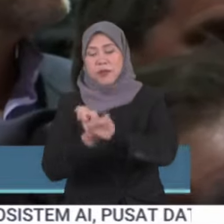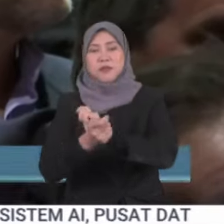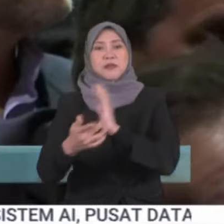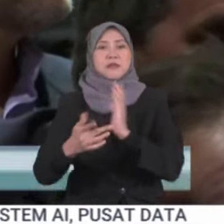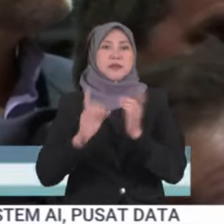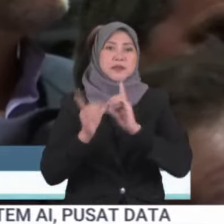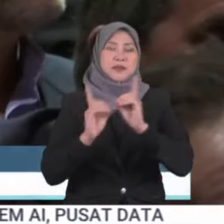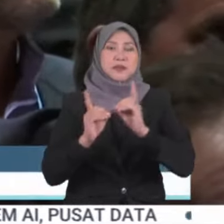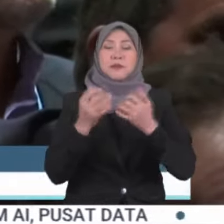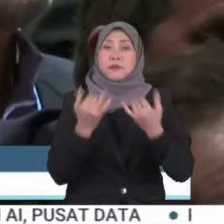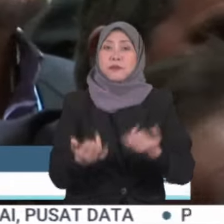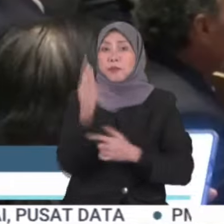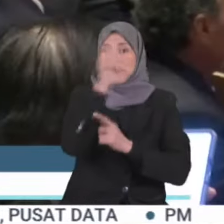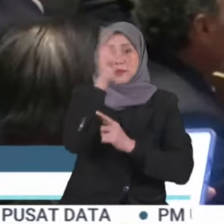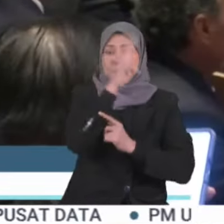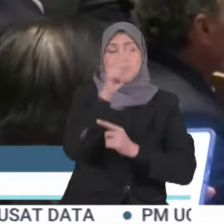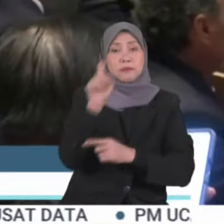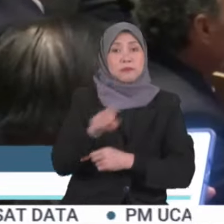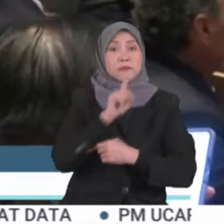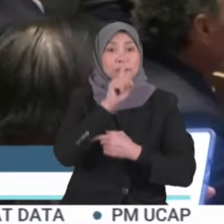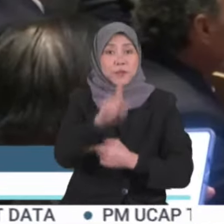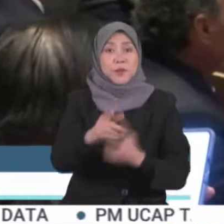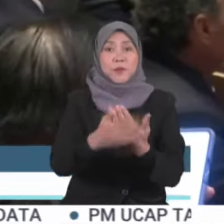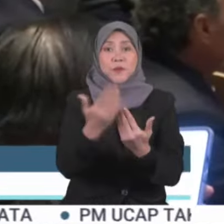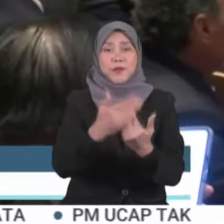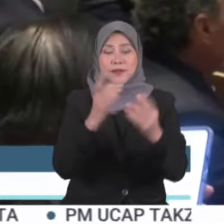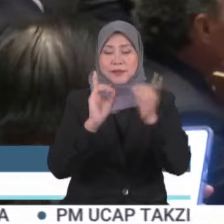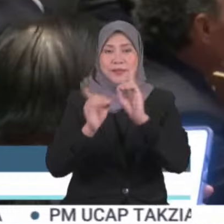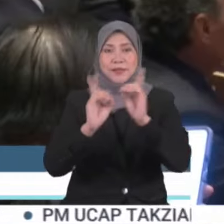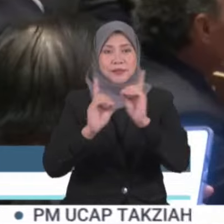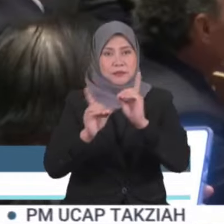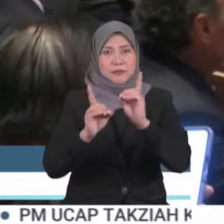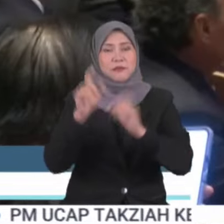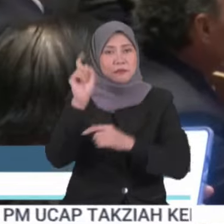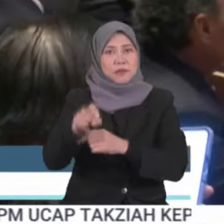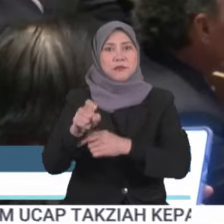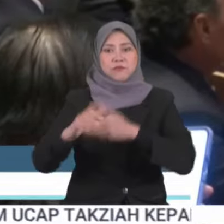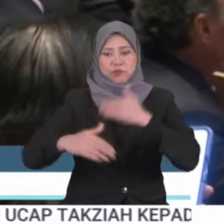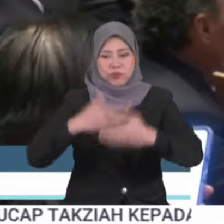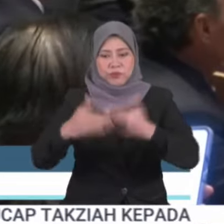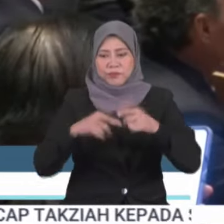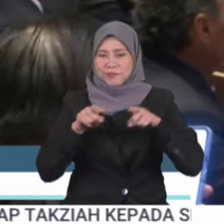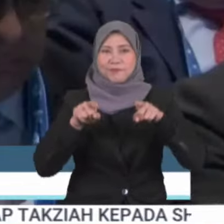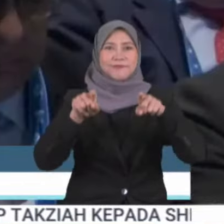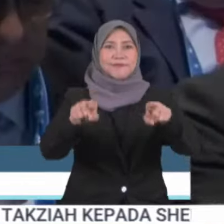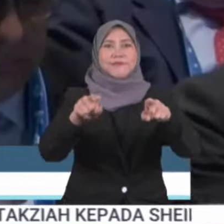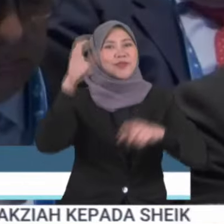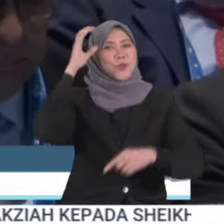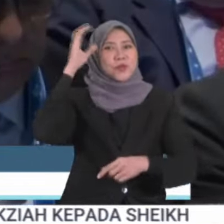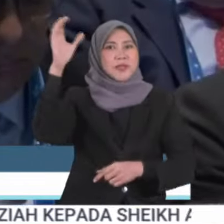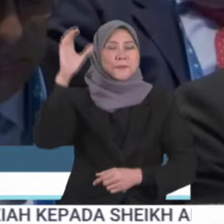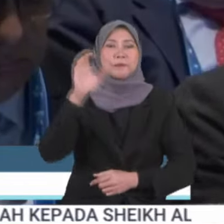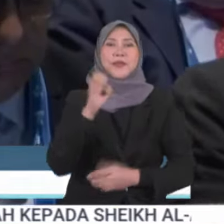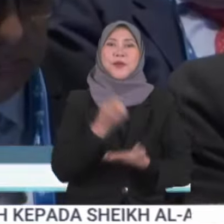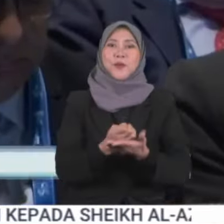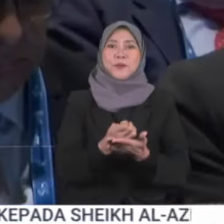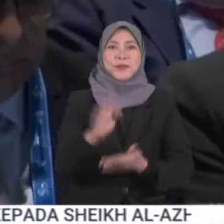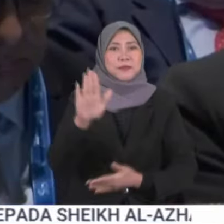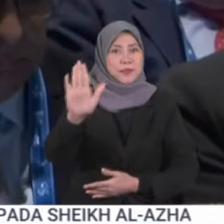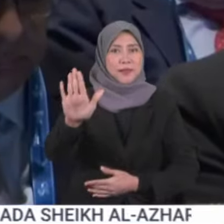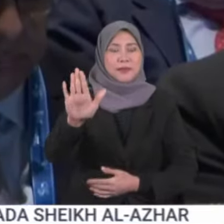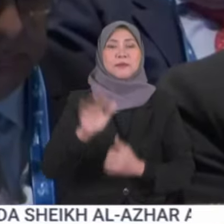Sehubungan itu, kerajaan perlu pastikan kemudahan digital tersebut dilaksana selari dengan konsep ekonomi madani.